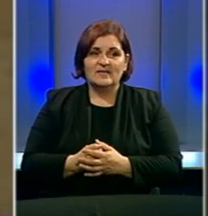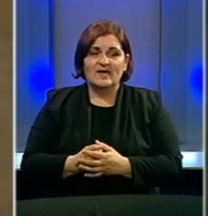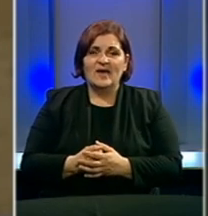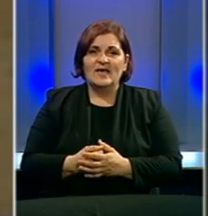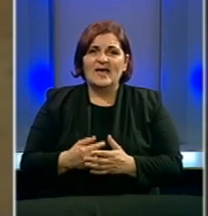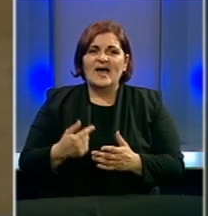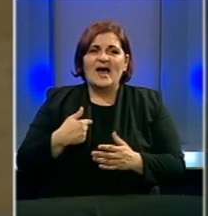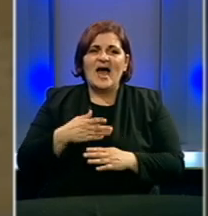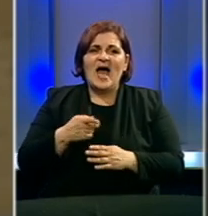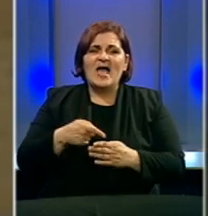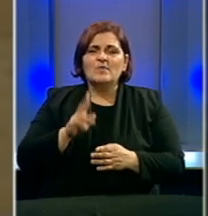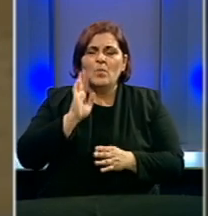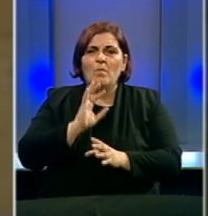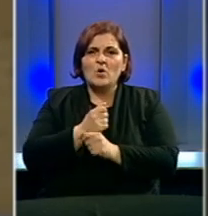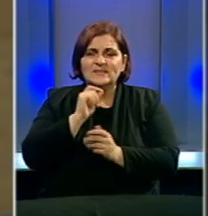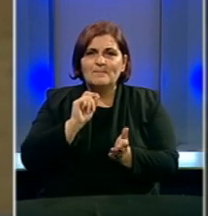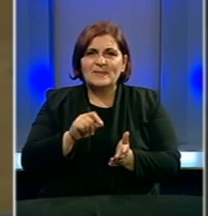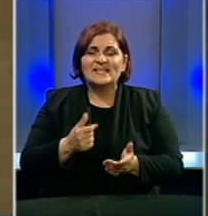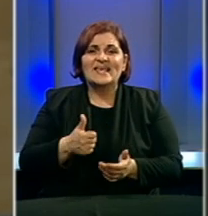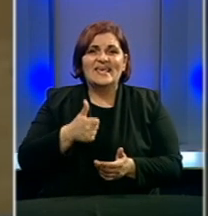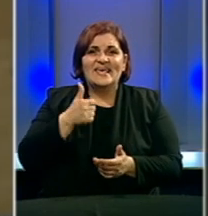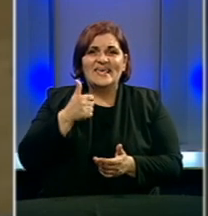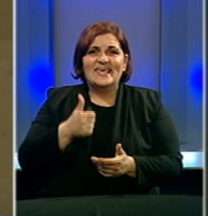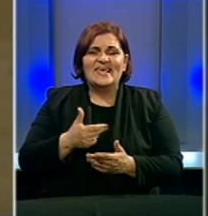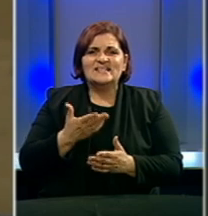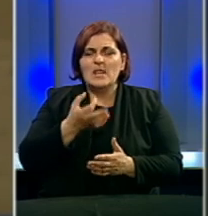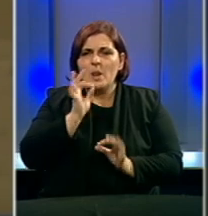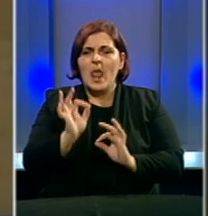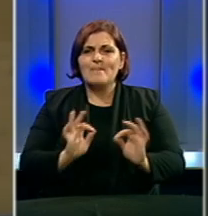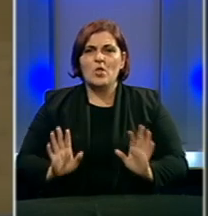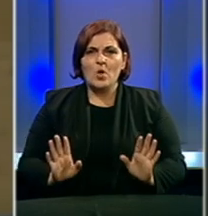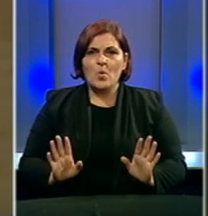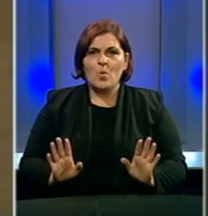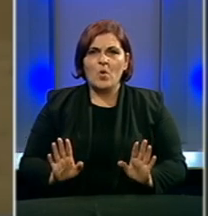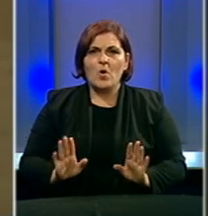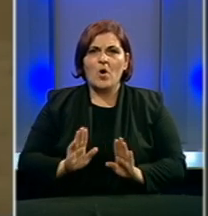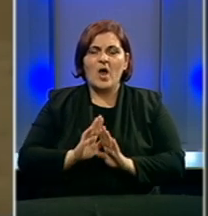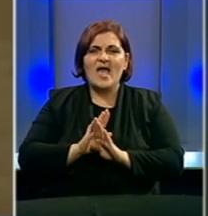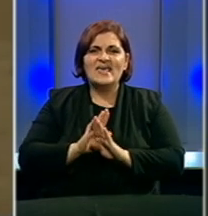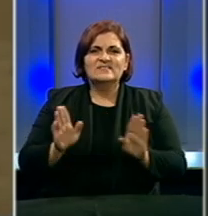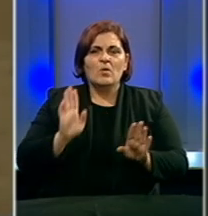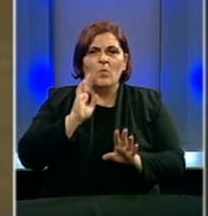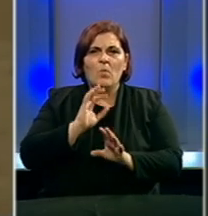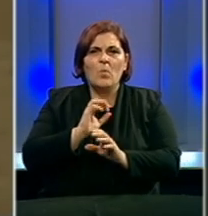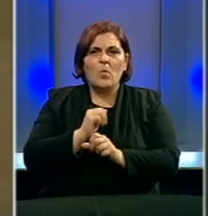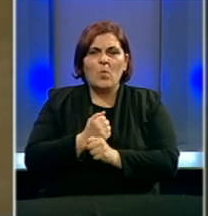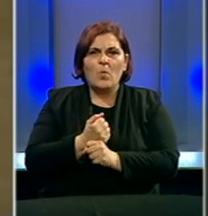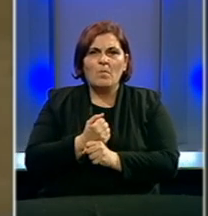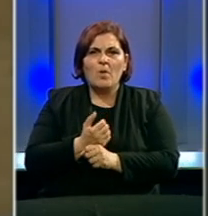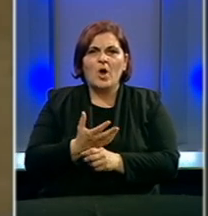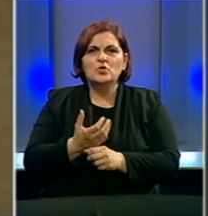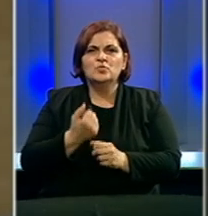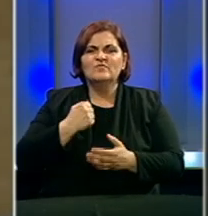odnosno živinarski sektor u Bosni i Hercegovini je jedan od najuređenijih. Sve farne u Bosni i Hercegovini imaju svoju